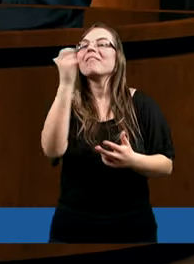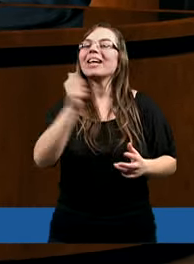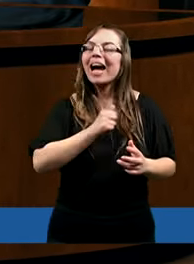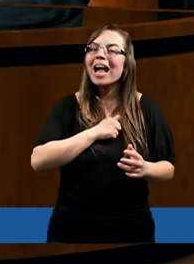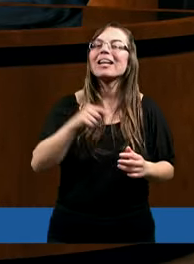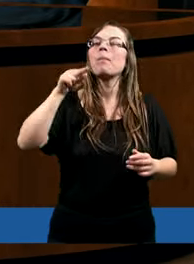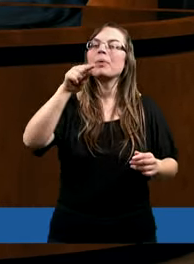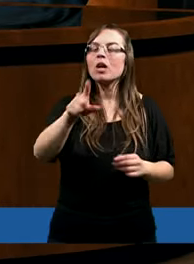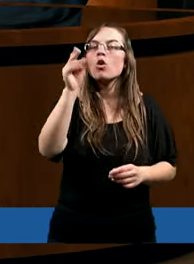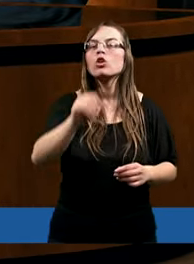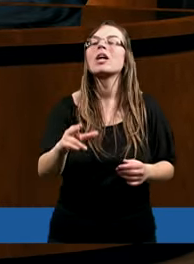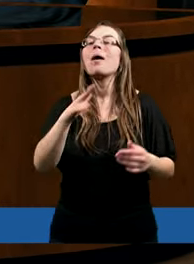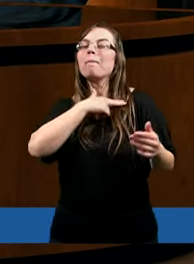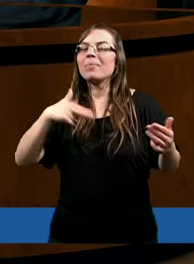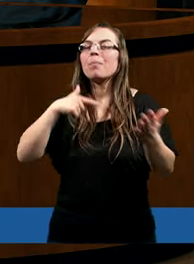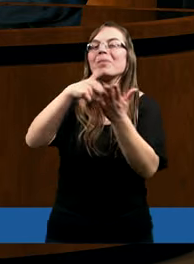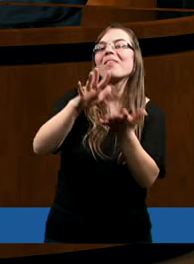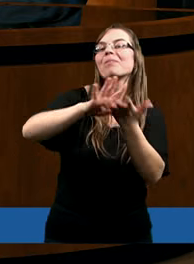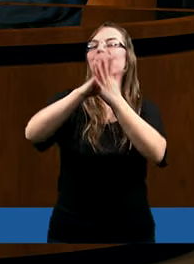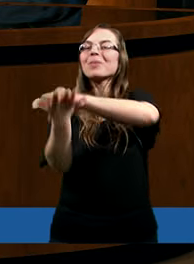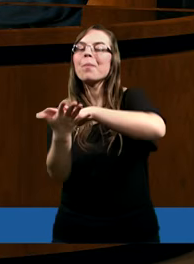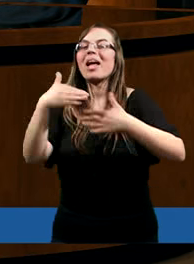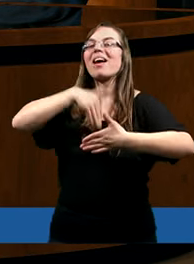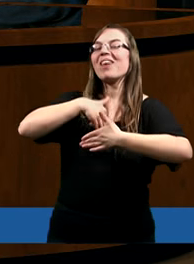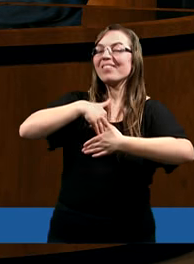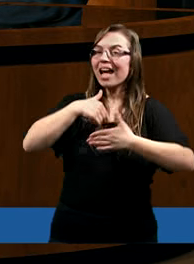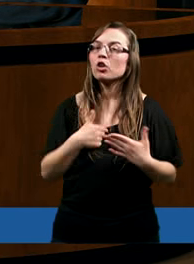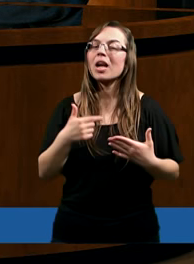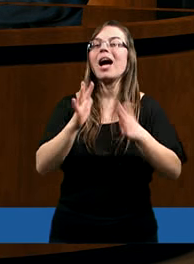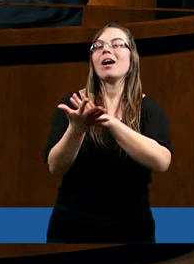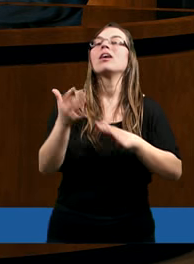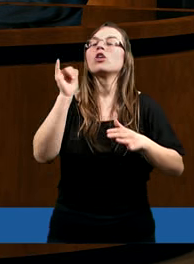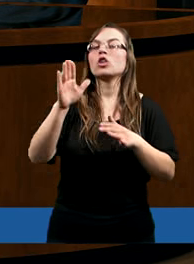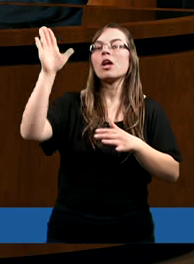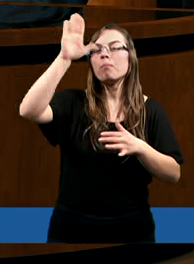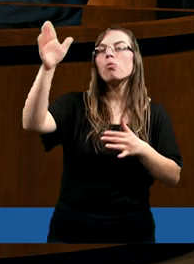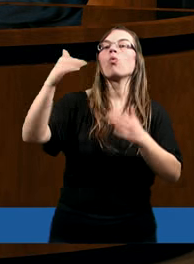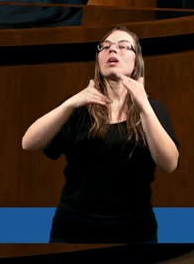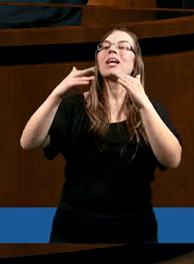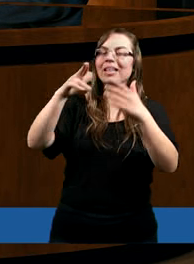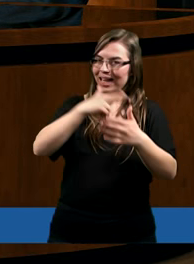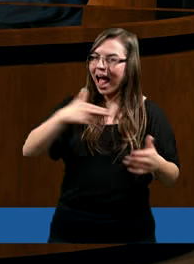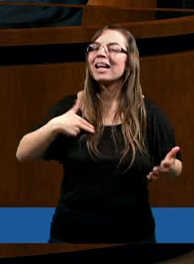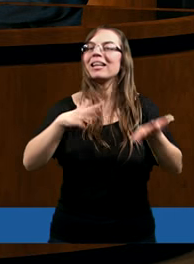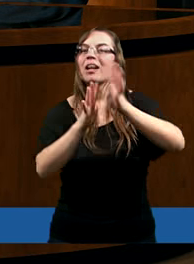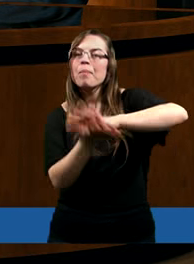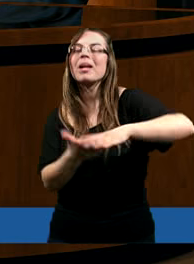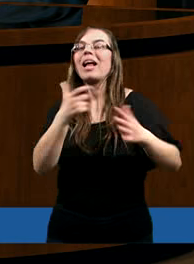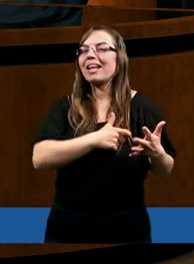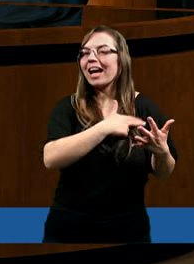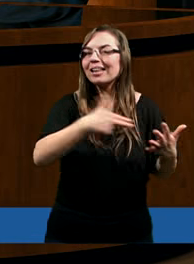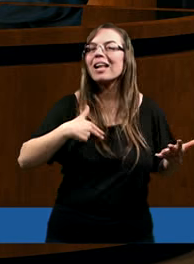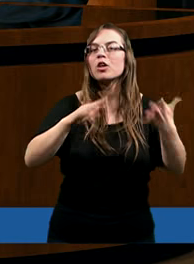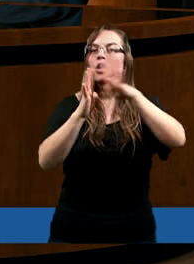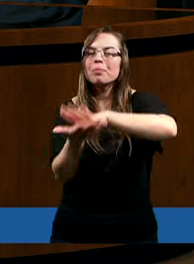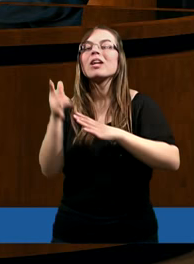tego, że my przeszliśmy przemianę wewnętrzną, że powoduje nami Bóg, że On nas zmienia w ten sposób,